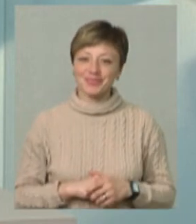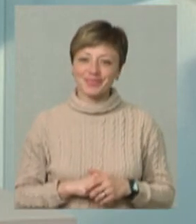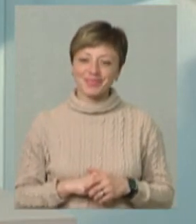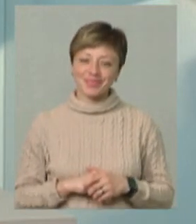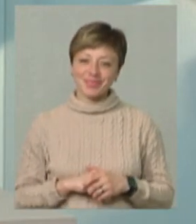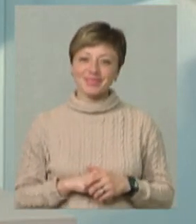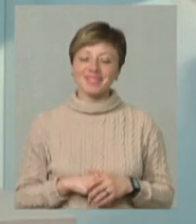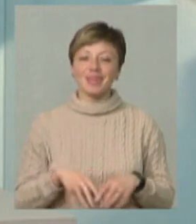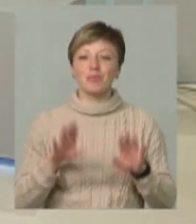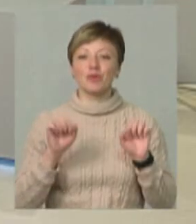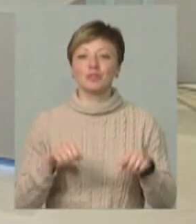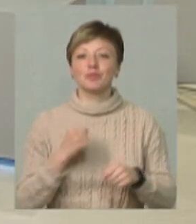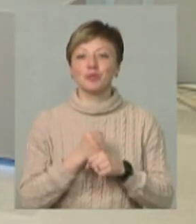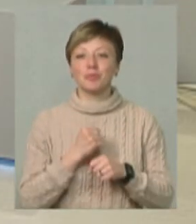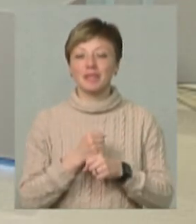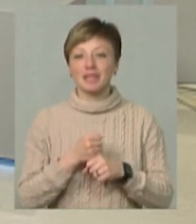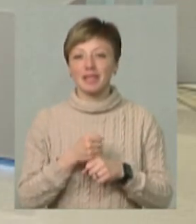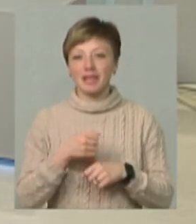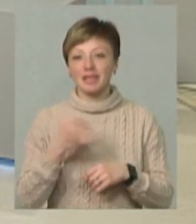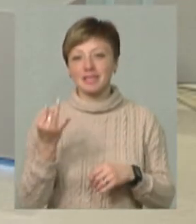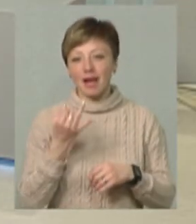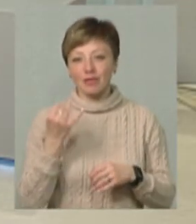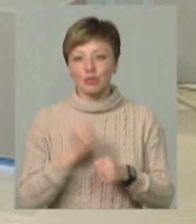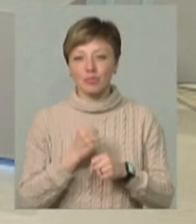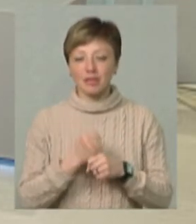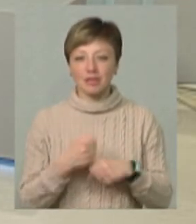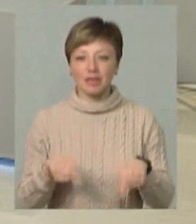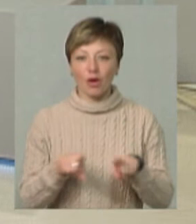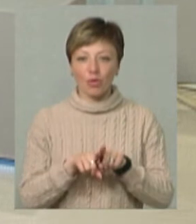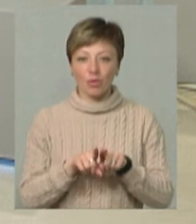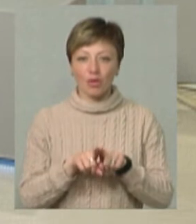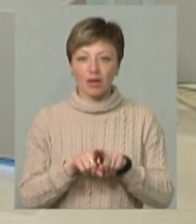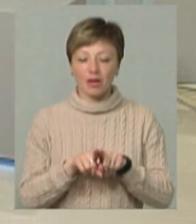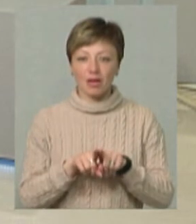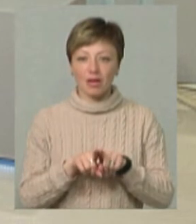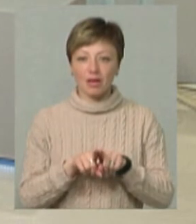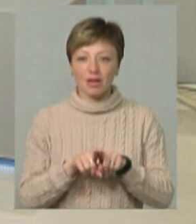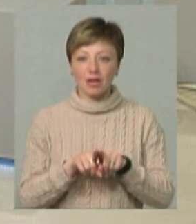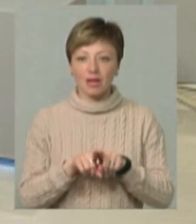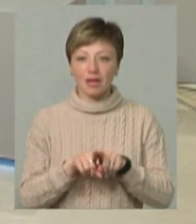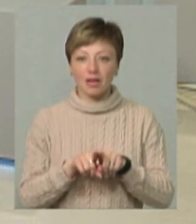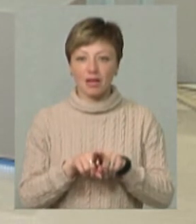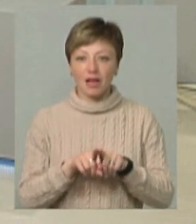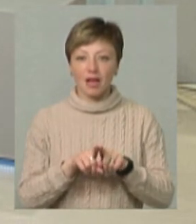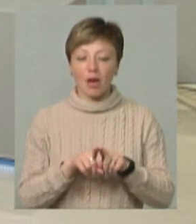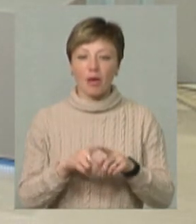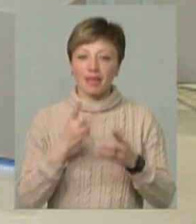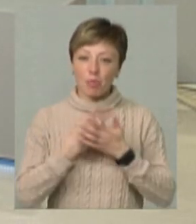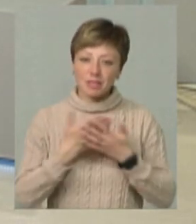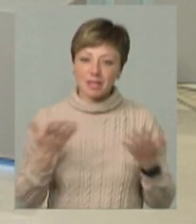зробити навіть якусь таку, теж, я думаю, було б цікаво навіть зробити таку івент, демонстрацію.